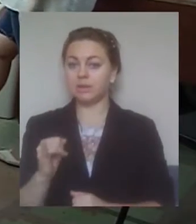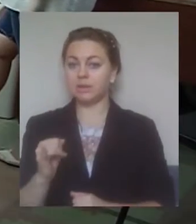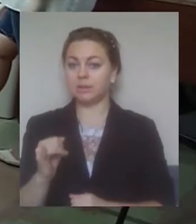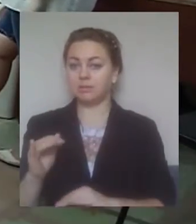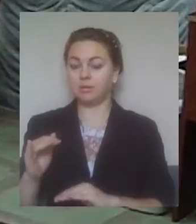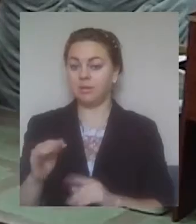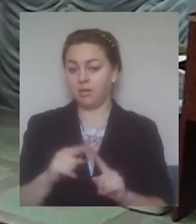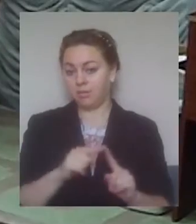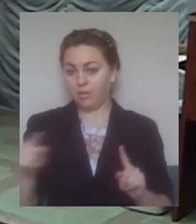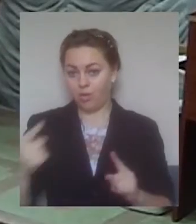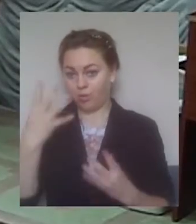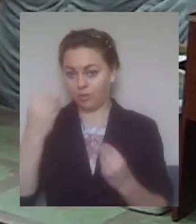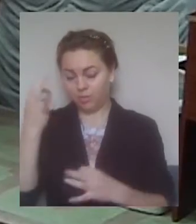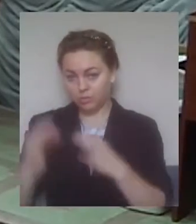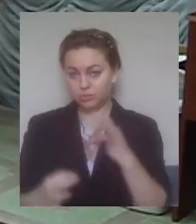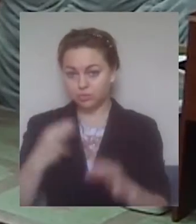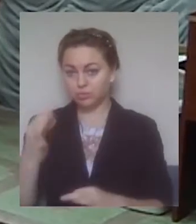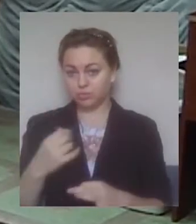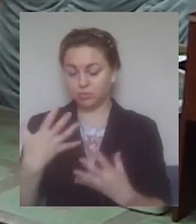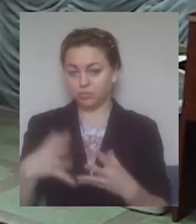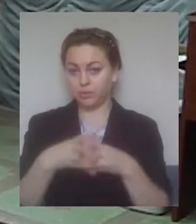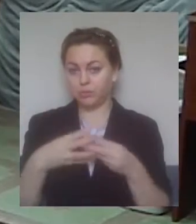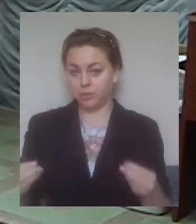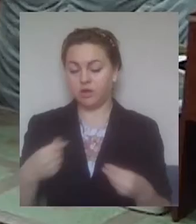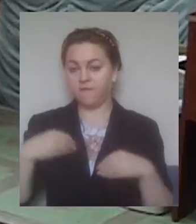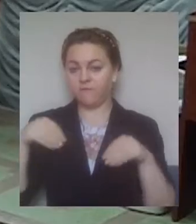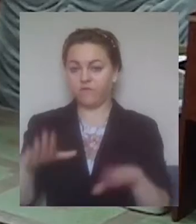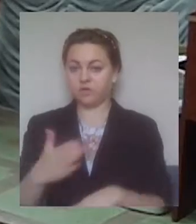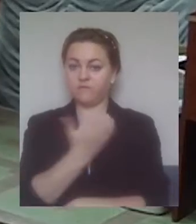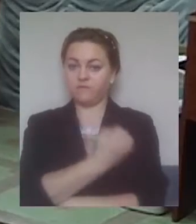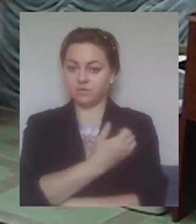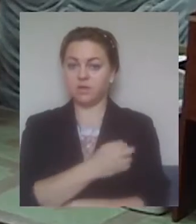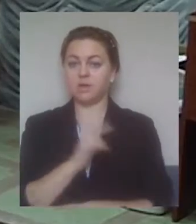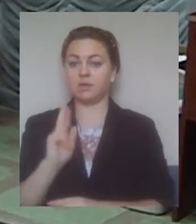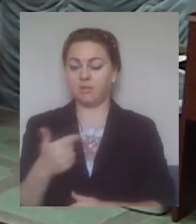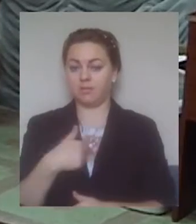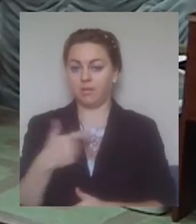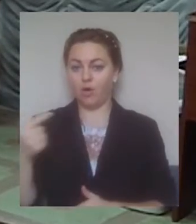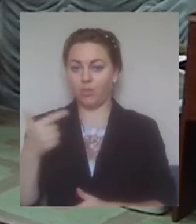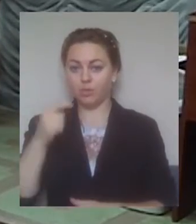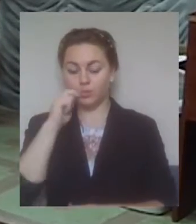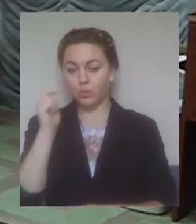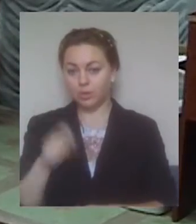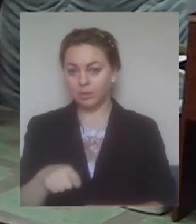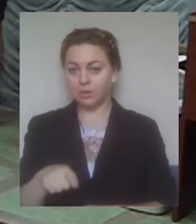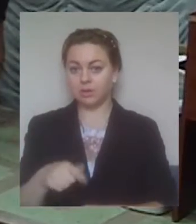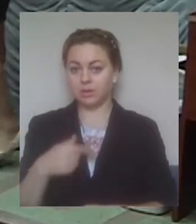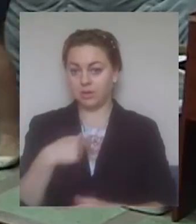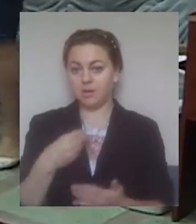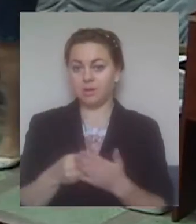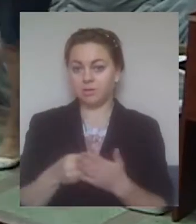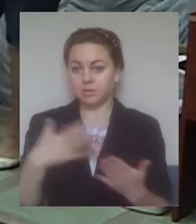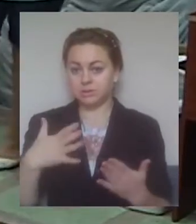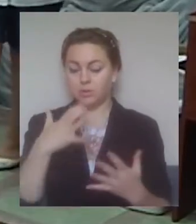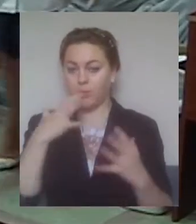доби все пройшло. Я вирішила вакцинуватися, тому що я, як свідомий громадянин нашої держави, ціную своє здоров'я та